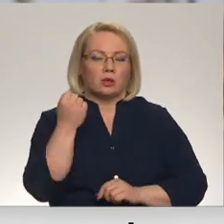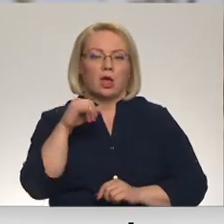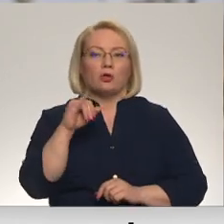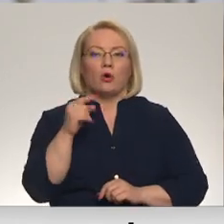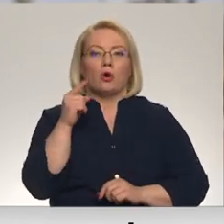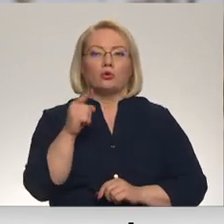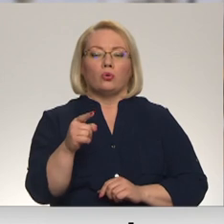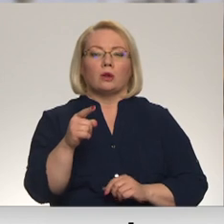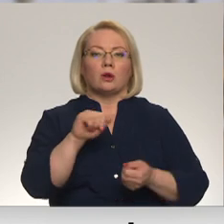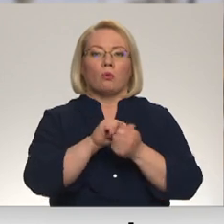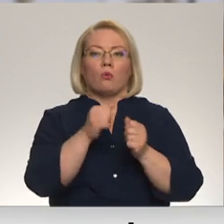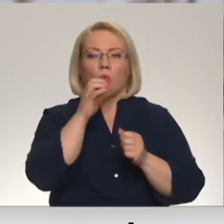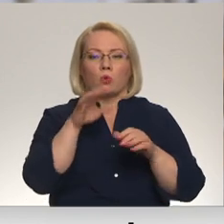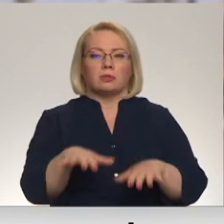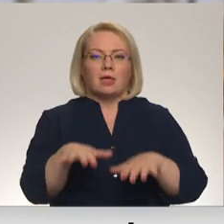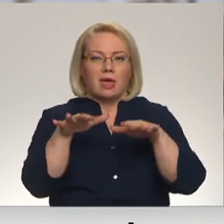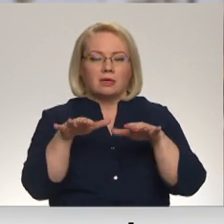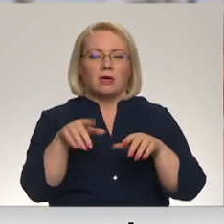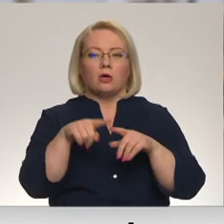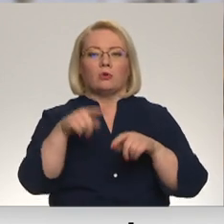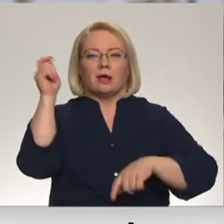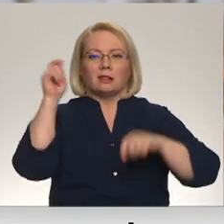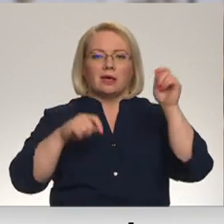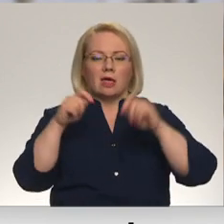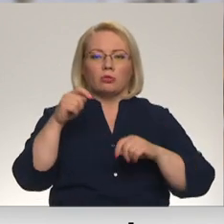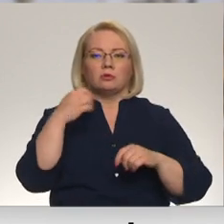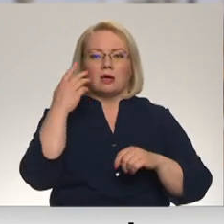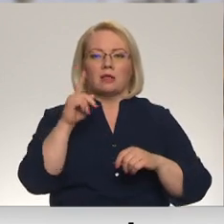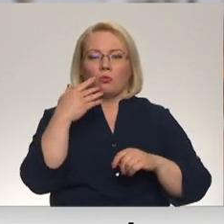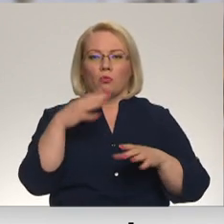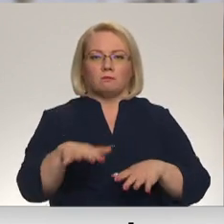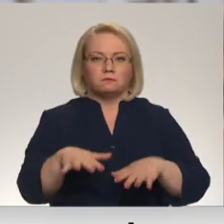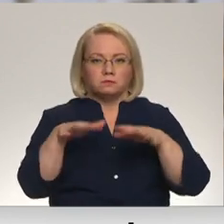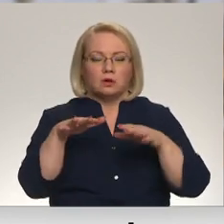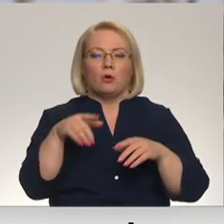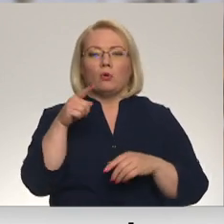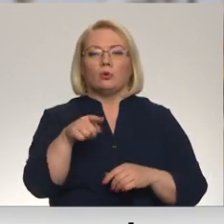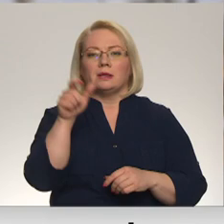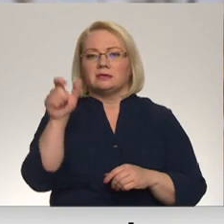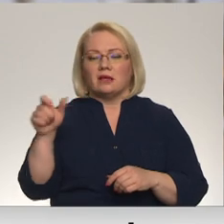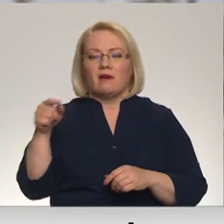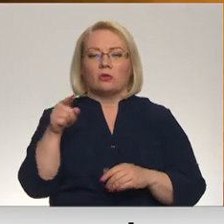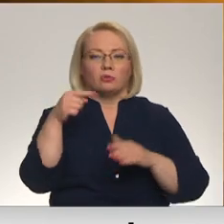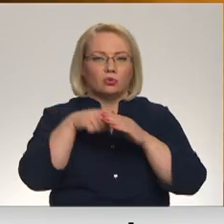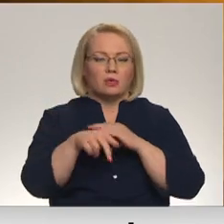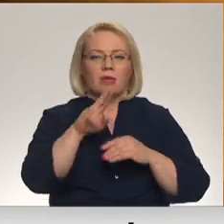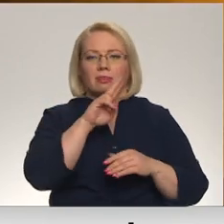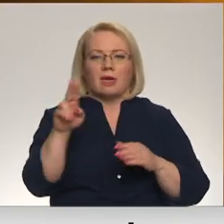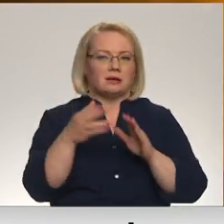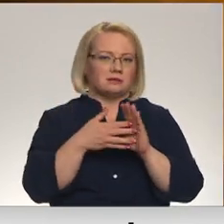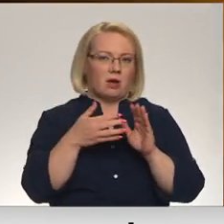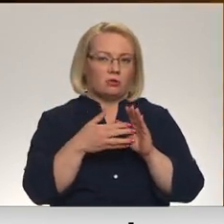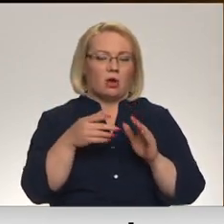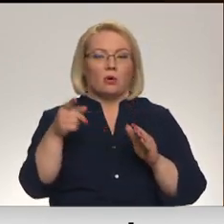jo tur nonāk gruntsūdeņi, tur nonāk lietasūdeņi. Un faktiski cilvēki šos tuneļus neizmanto. To, ka